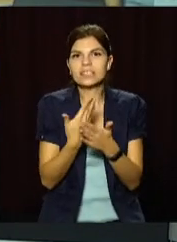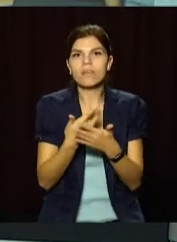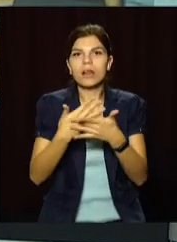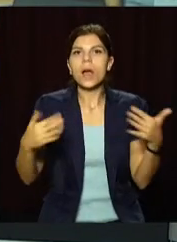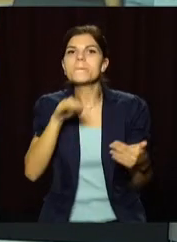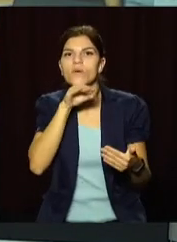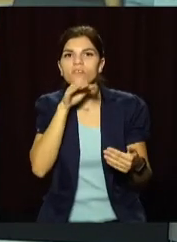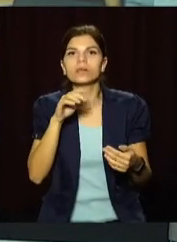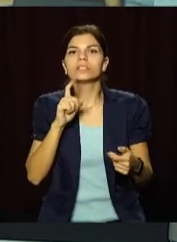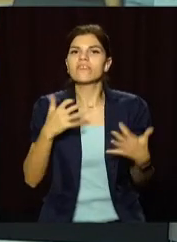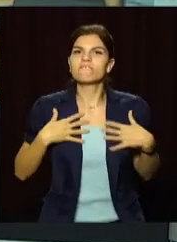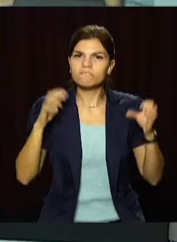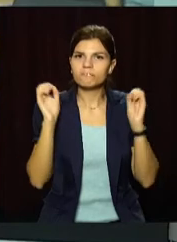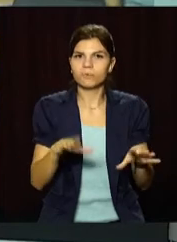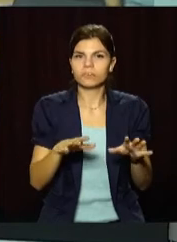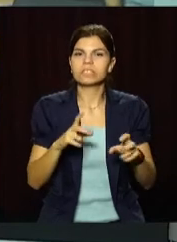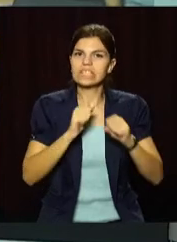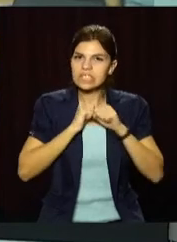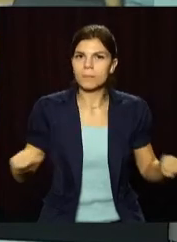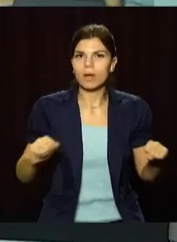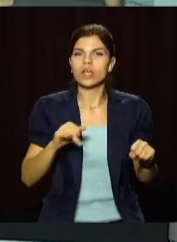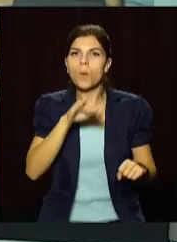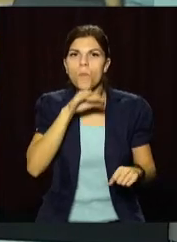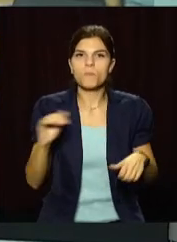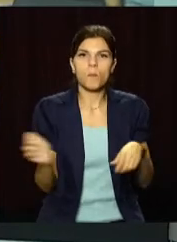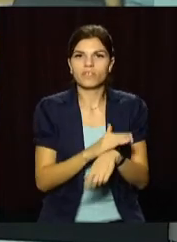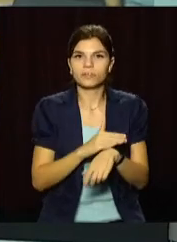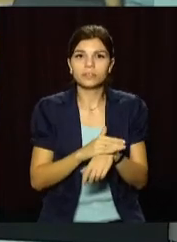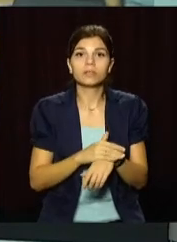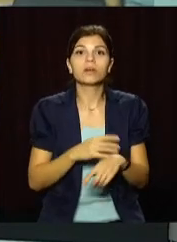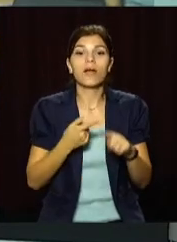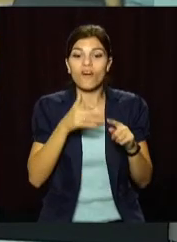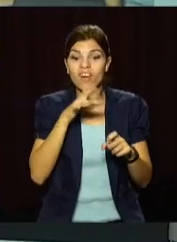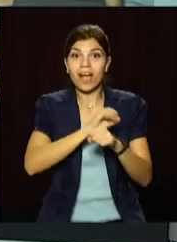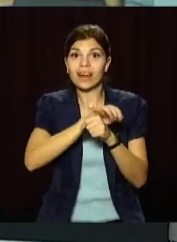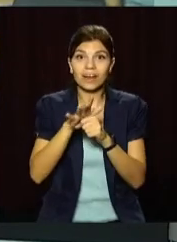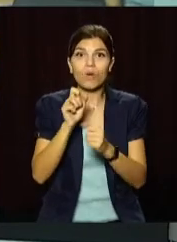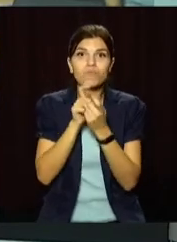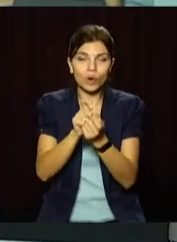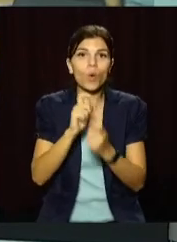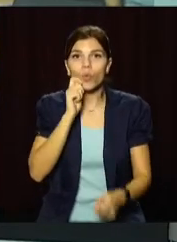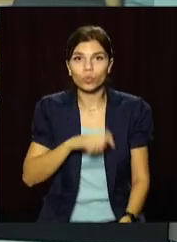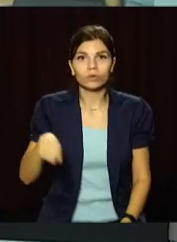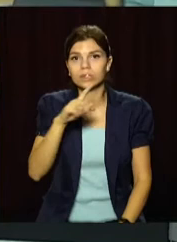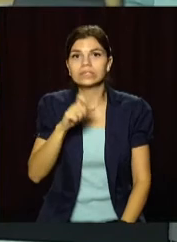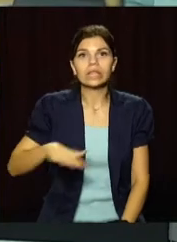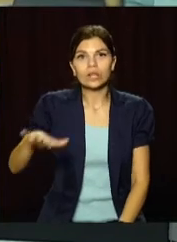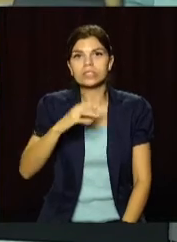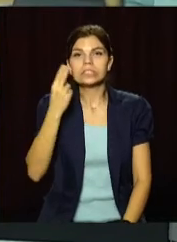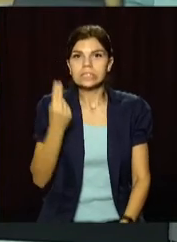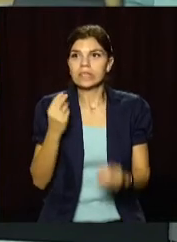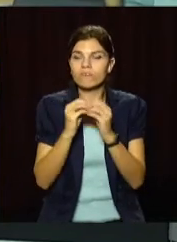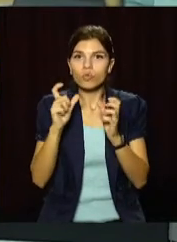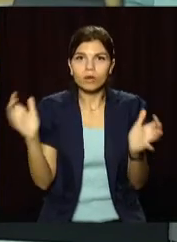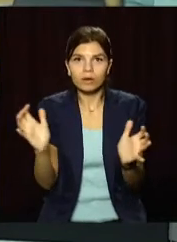інших професій за відданість справі, сміливість і професіоналізм. Під час пандемії в умовах боротьби України за територіальну цілісність